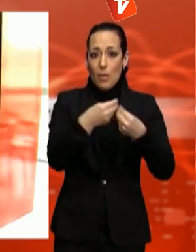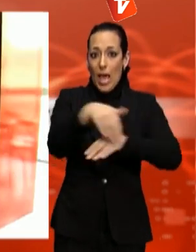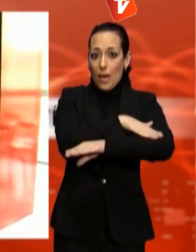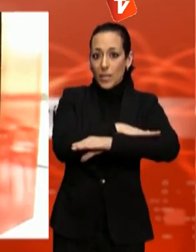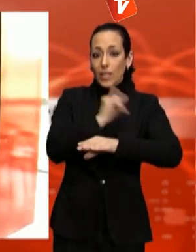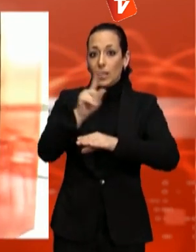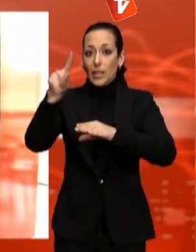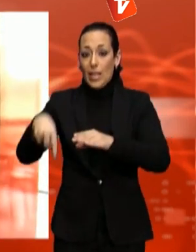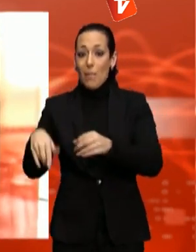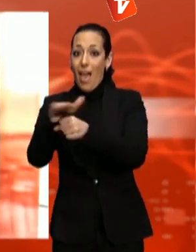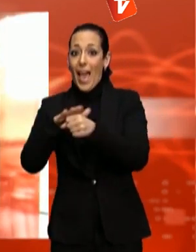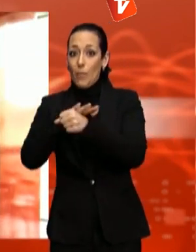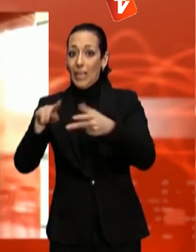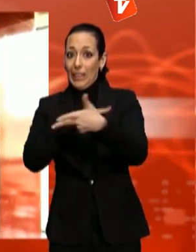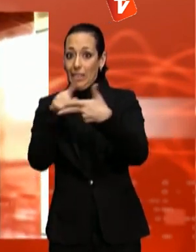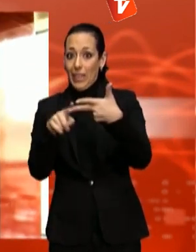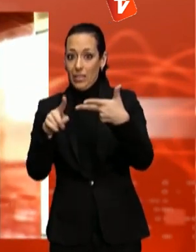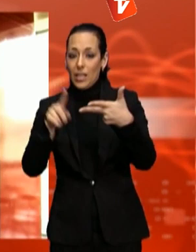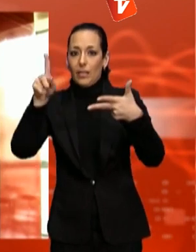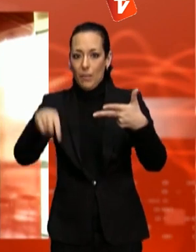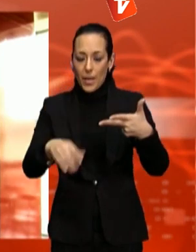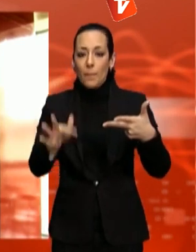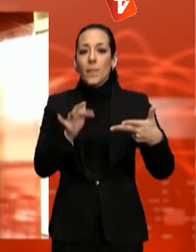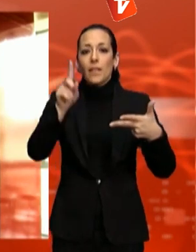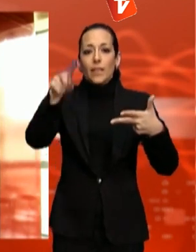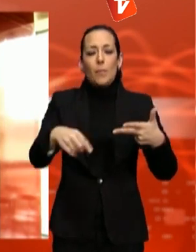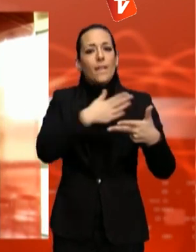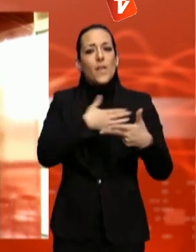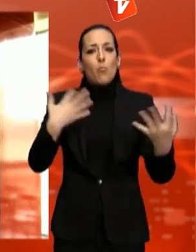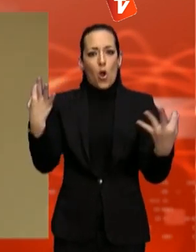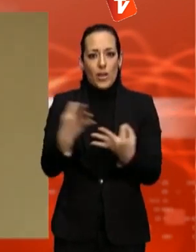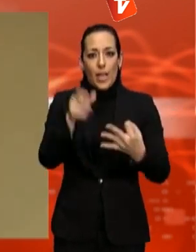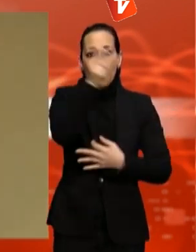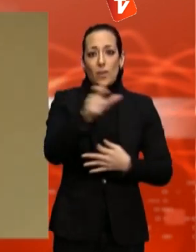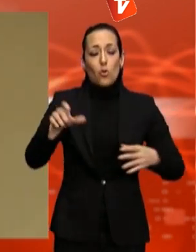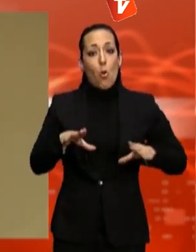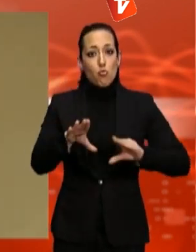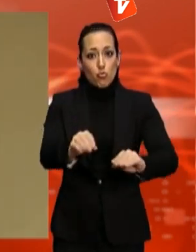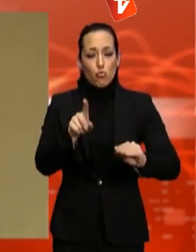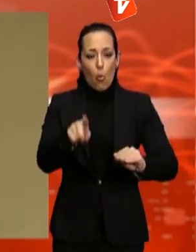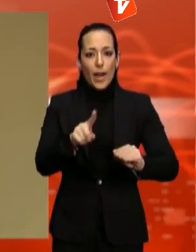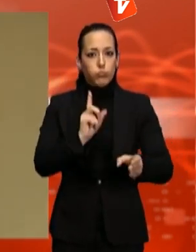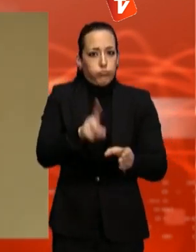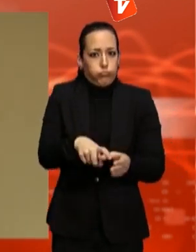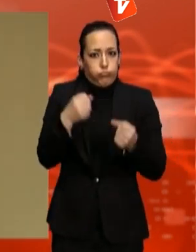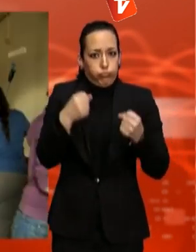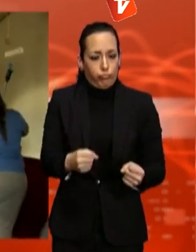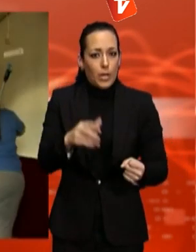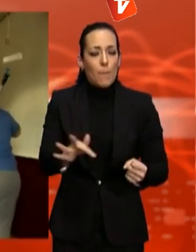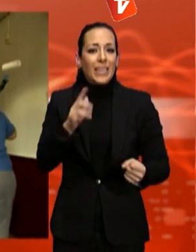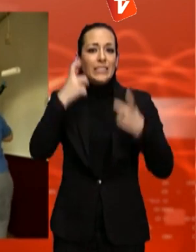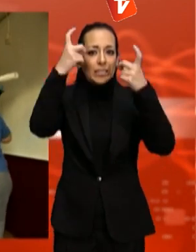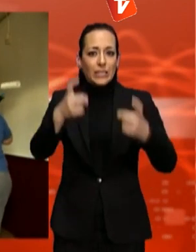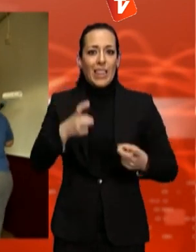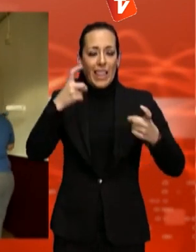pal·liar els efectes de la crisi, defuig l'assistencialisme i buscar l'empoderament dels usuaris i la millora de la seva autoestima. L